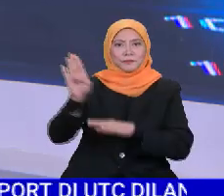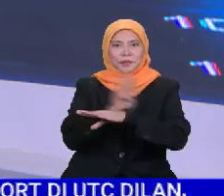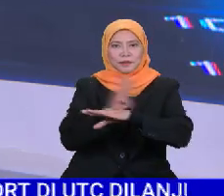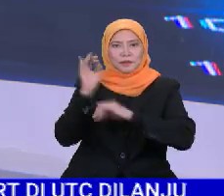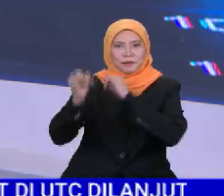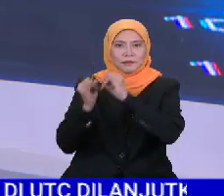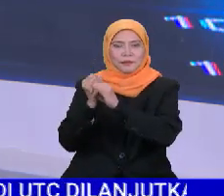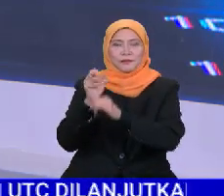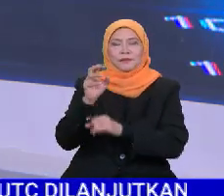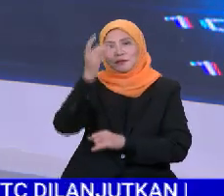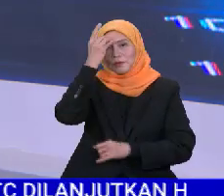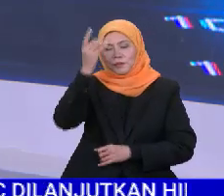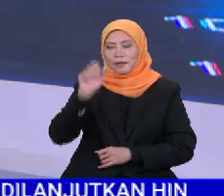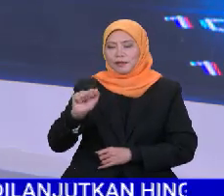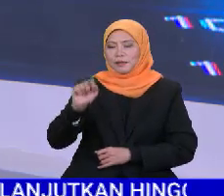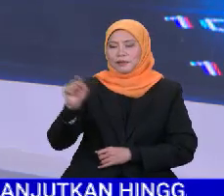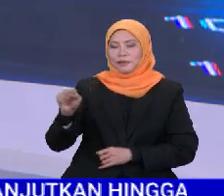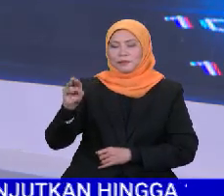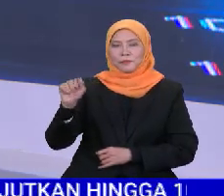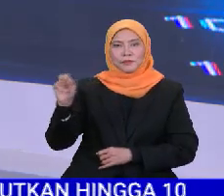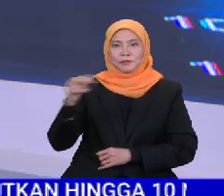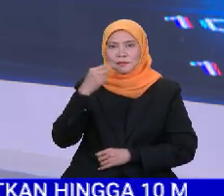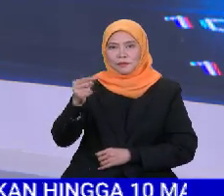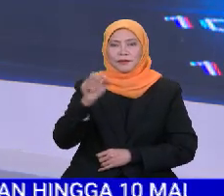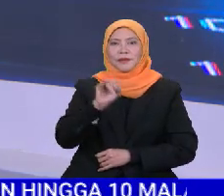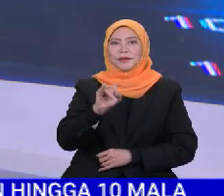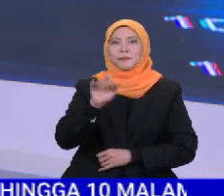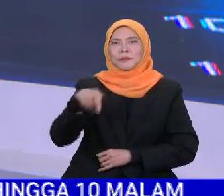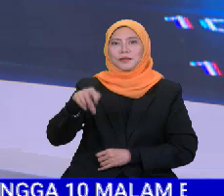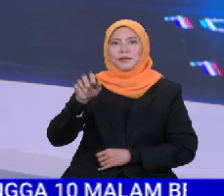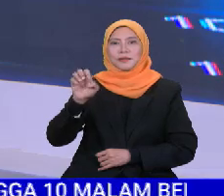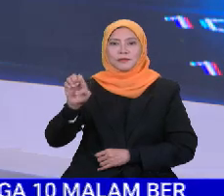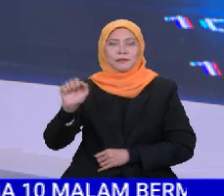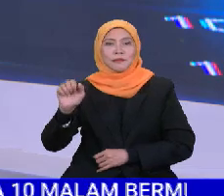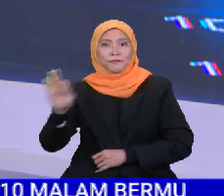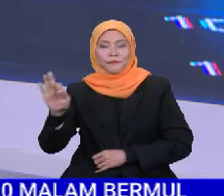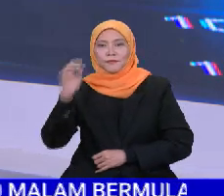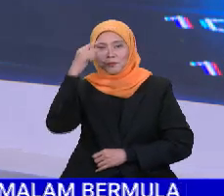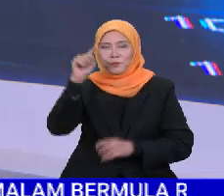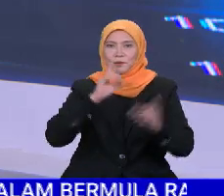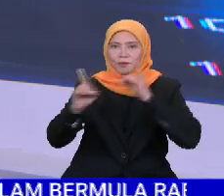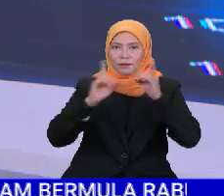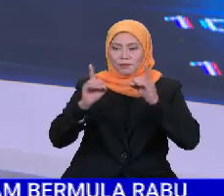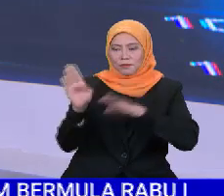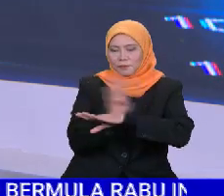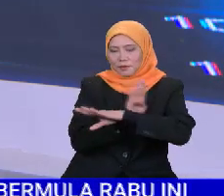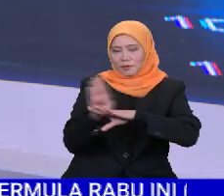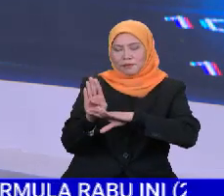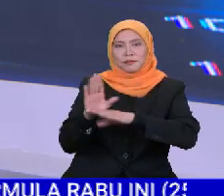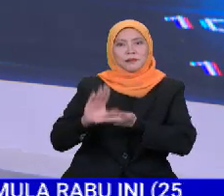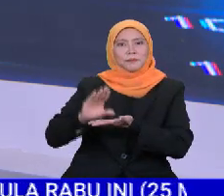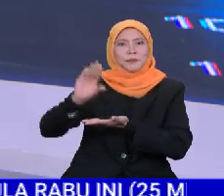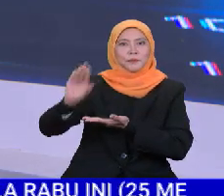Antarabangsa dan Industri Datuk Seri Muhammad Azmin Ali berkata IPEF turut ditawarkan platform dialog perdagangan dan